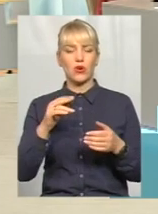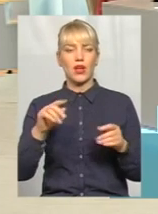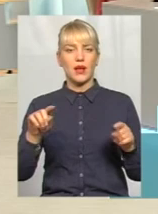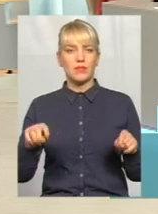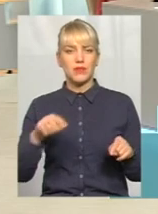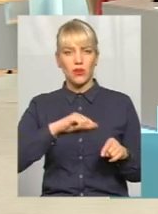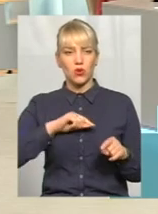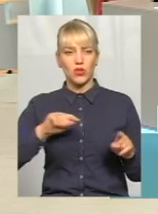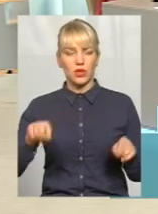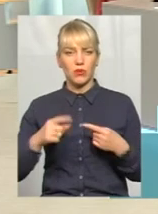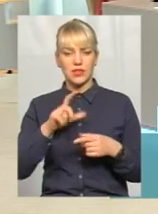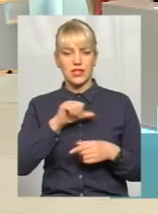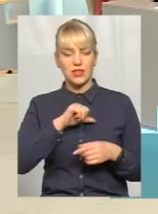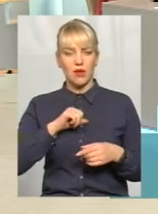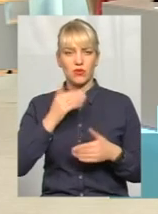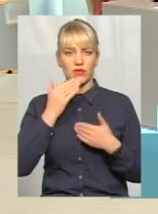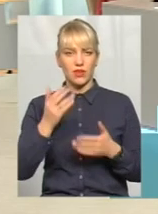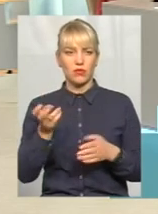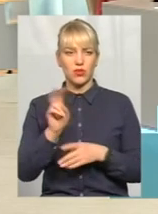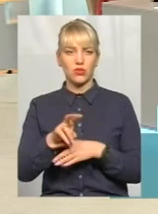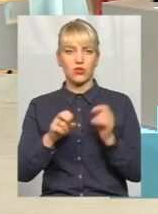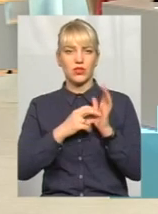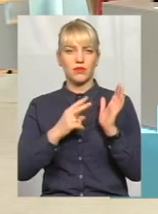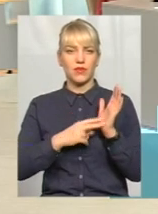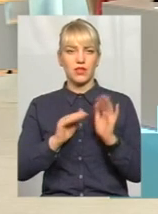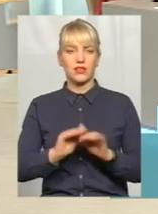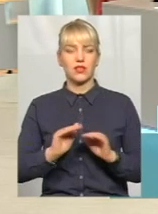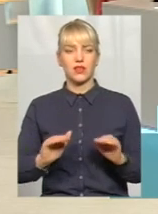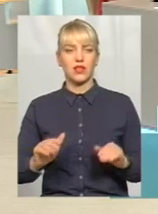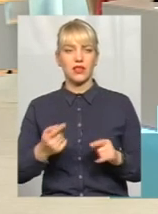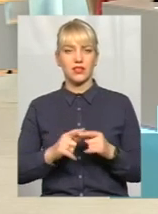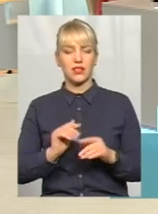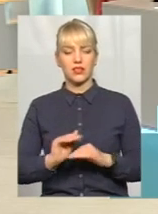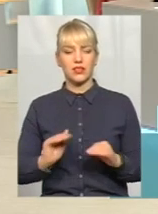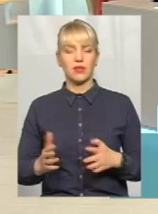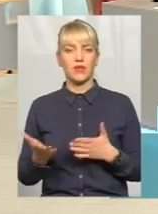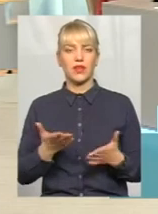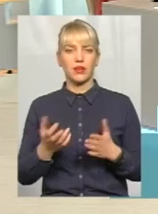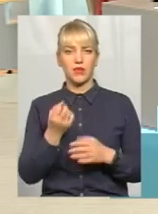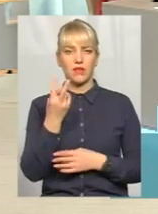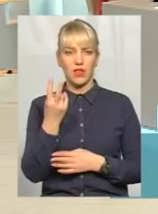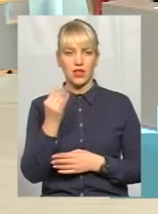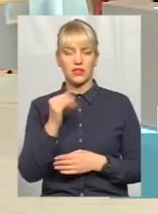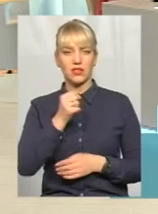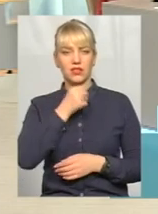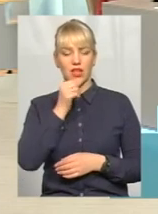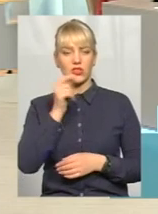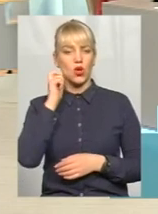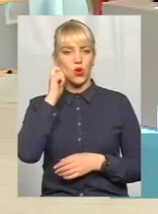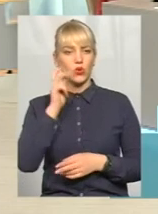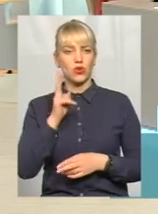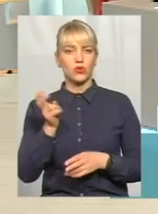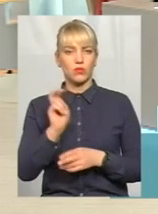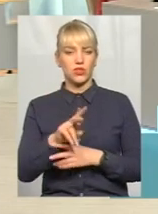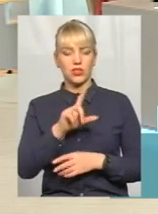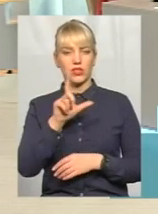за самозверненням прийшло 17 дітей. Це діти, яким 12 і старше років, які пішли